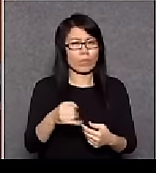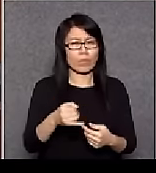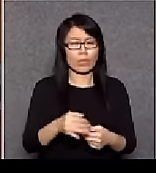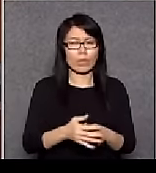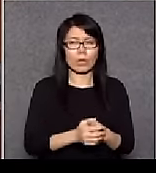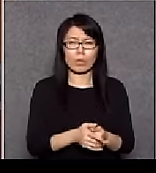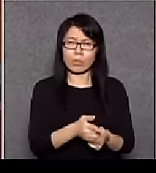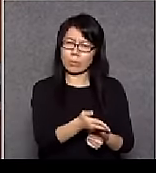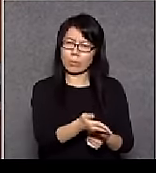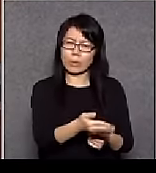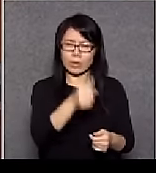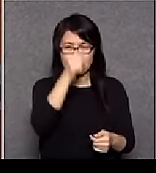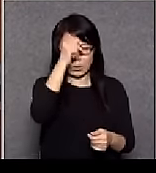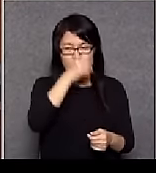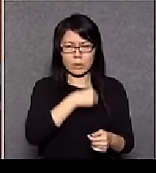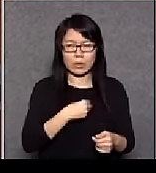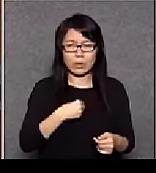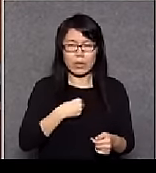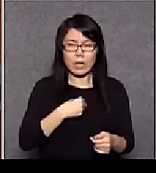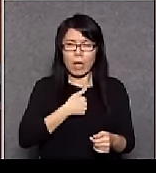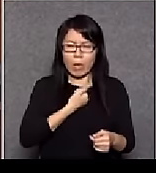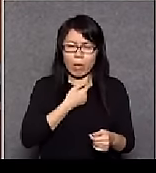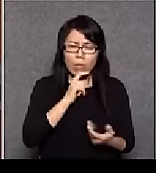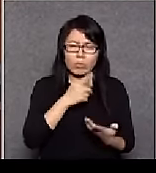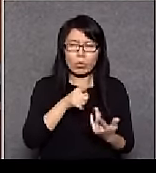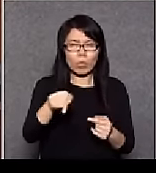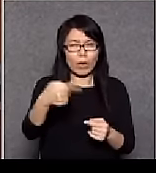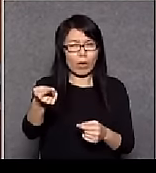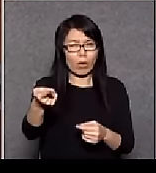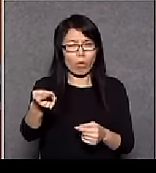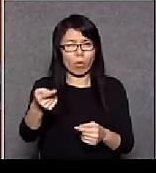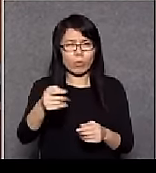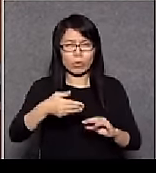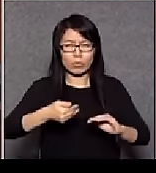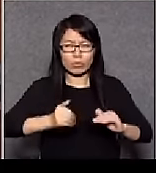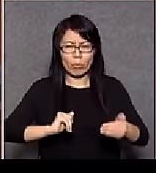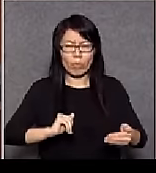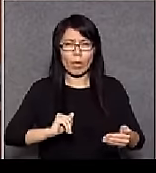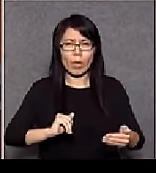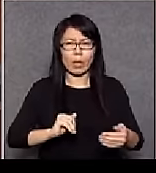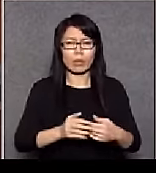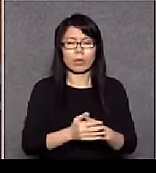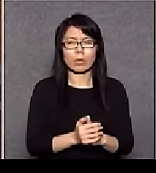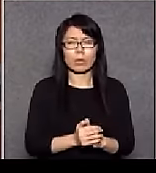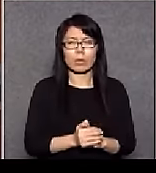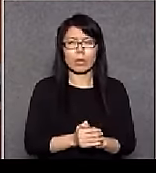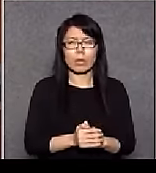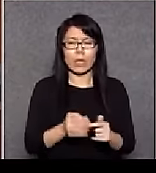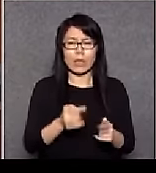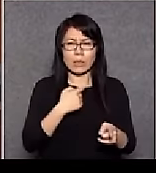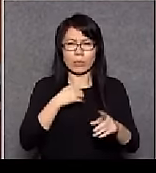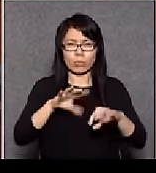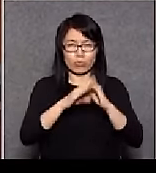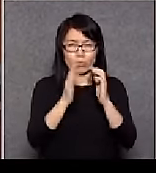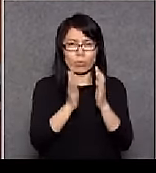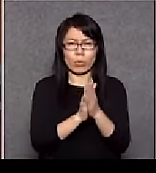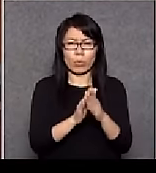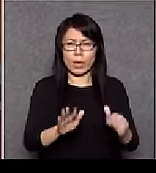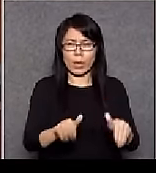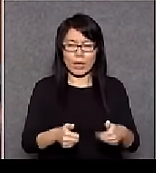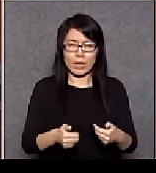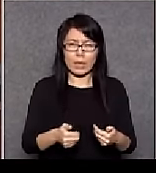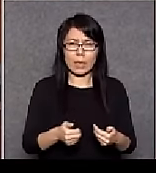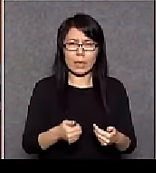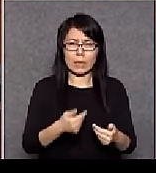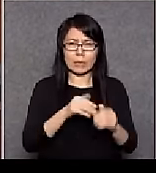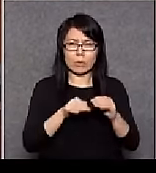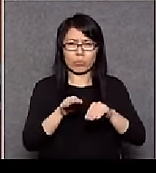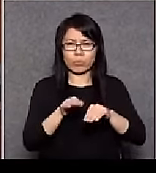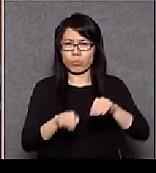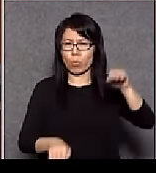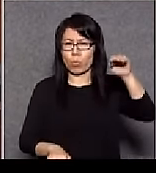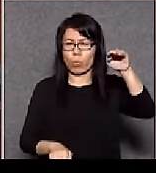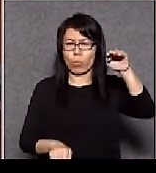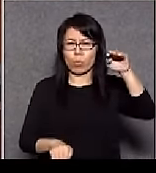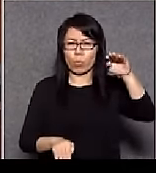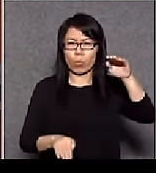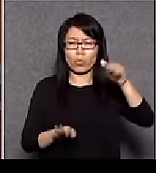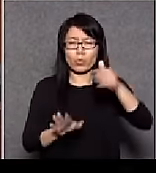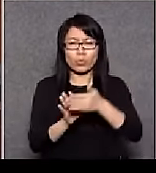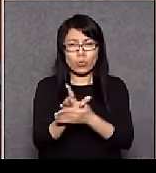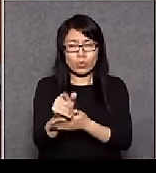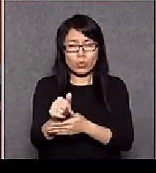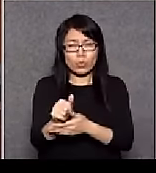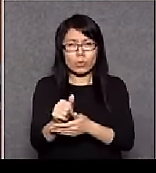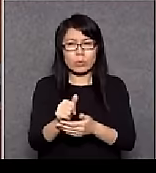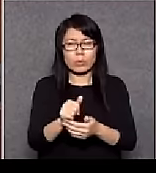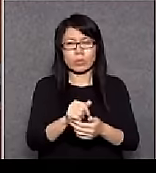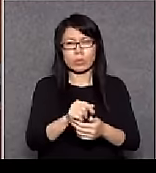這個醫生梁醫生和各位梁醫生剛剛調轉就是將整體的領域凌駕於專業